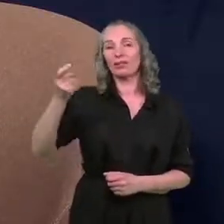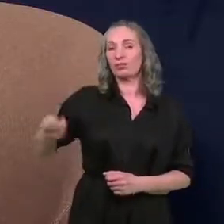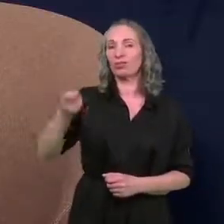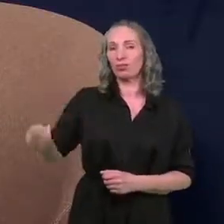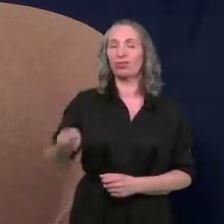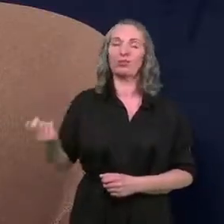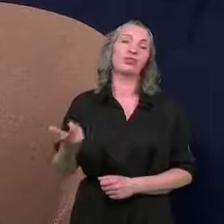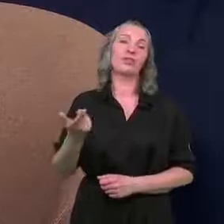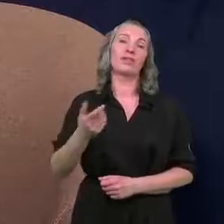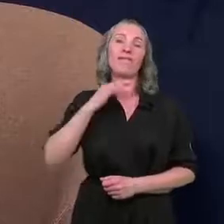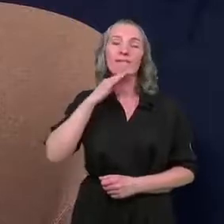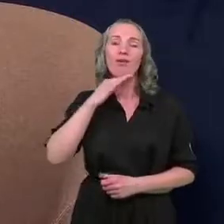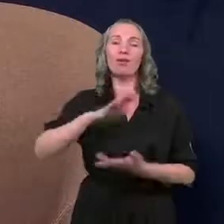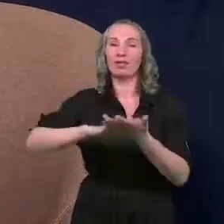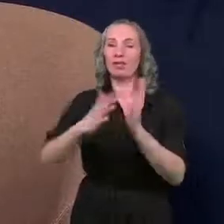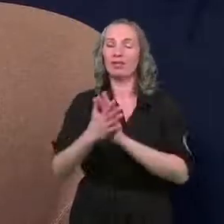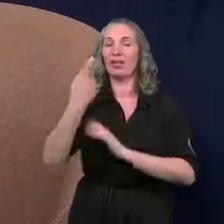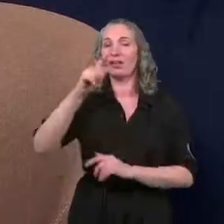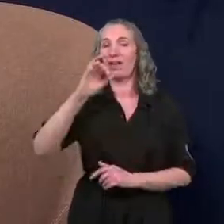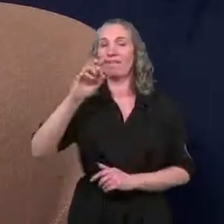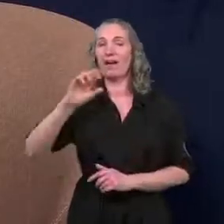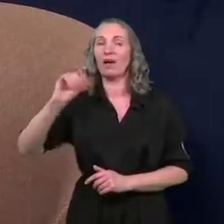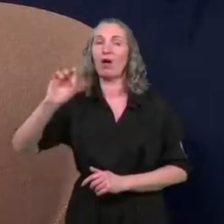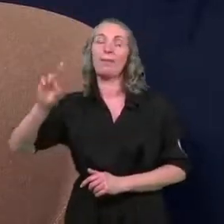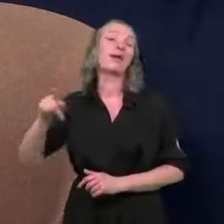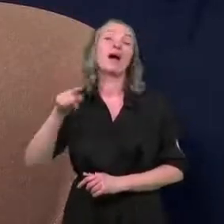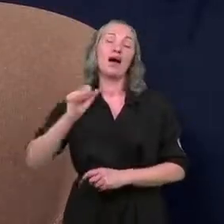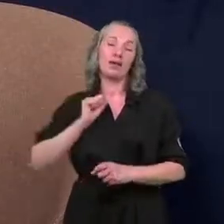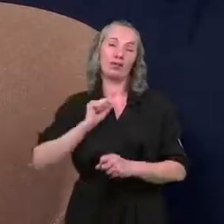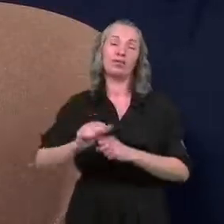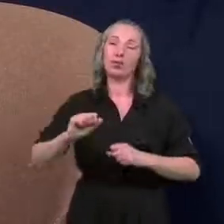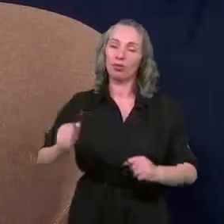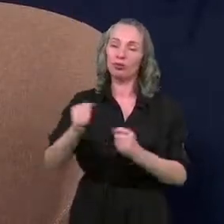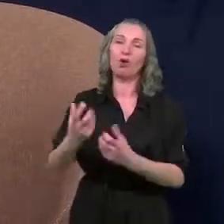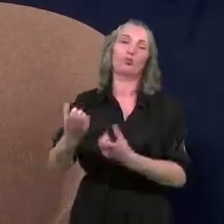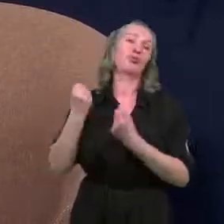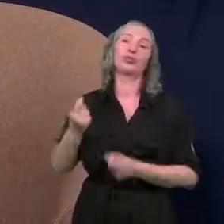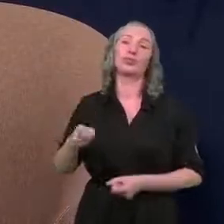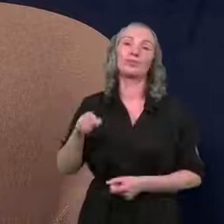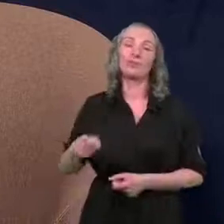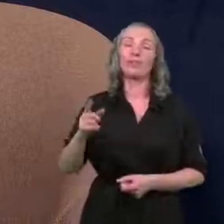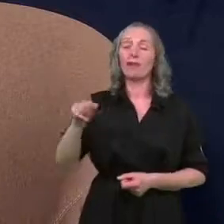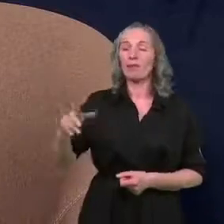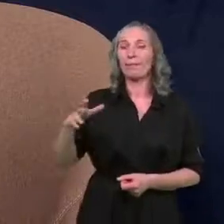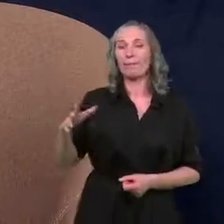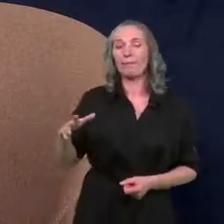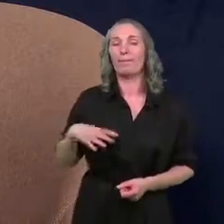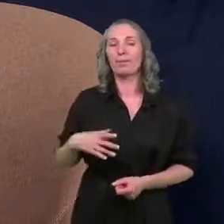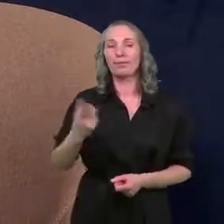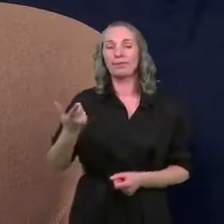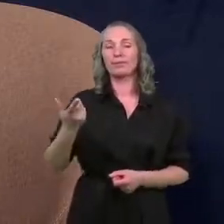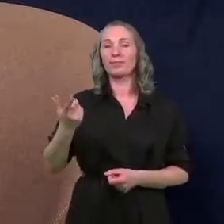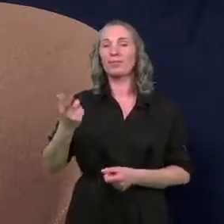na wolnym rynku deweloperskiej, ale rzeczywiście będziemy dążyć do tego, żeby one w jakiś sposób